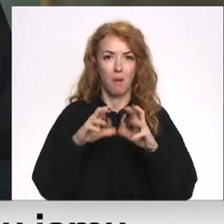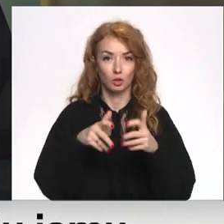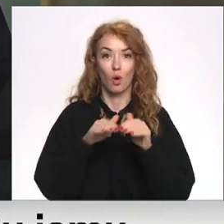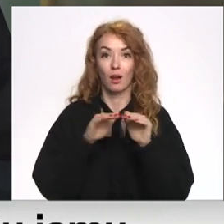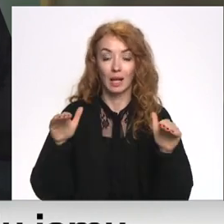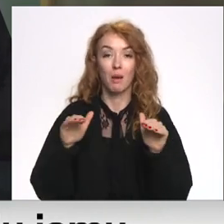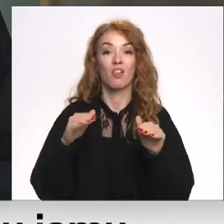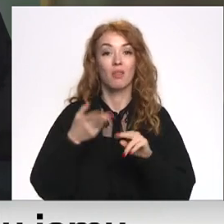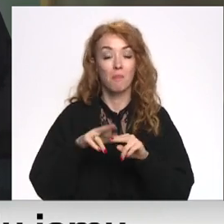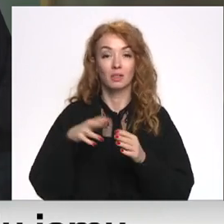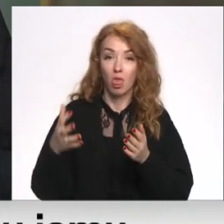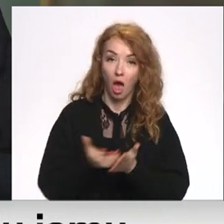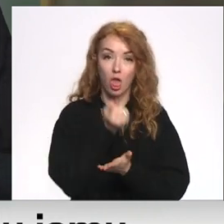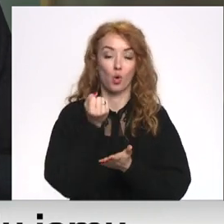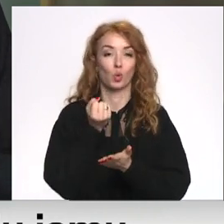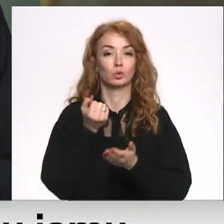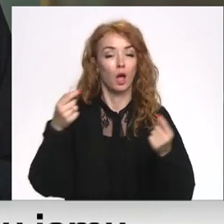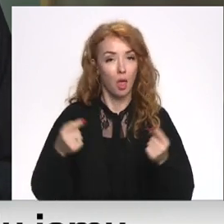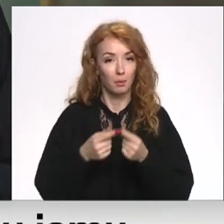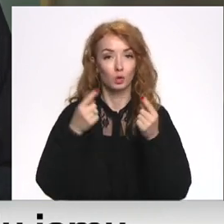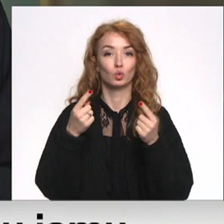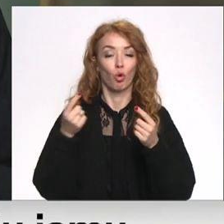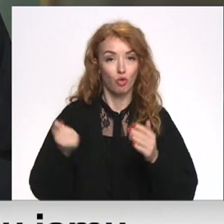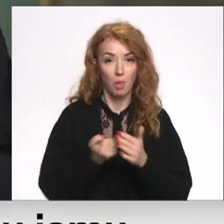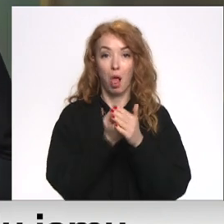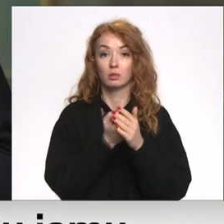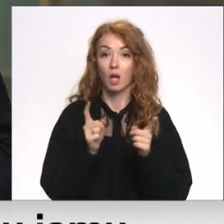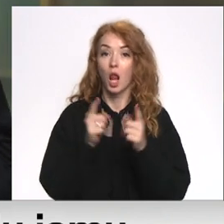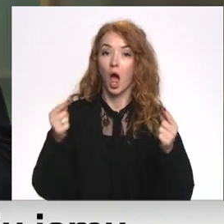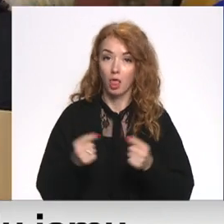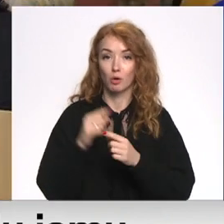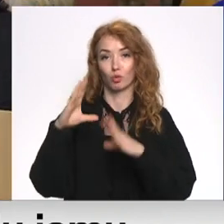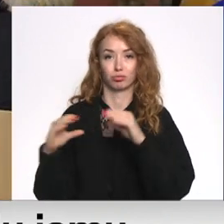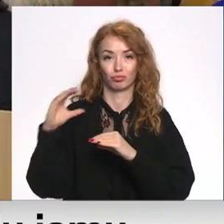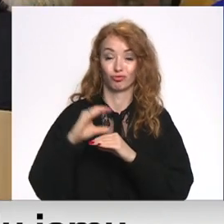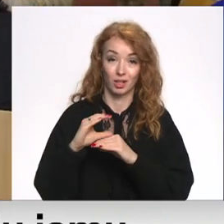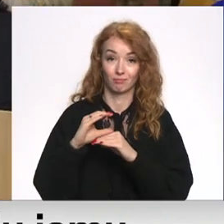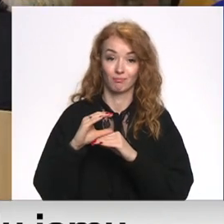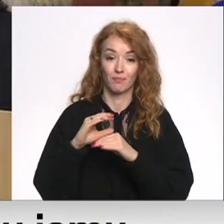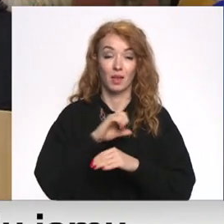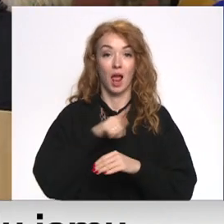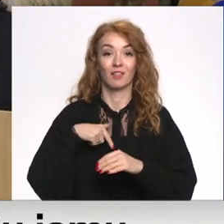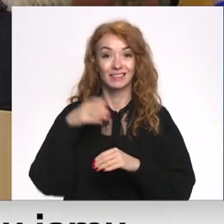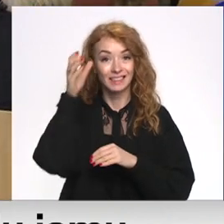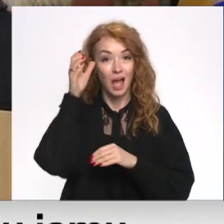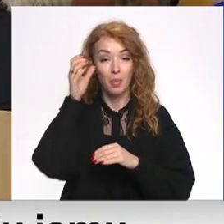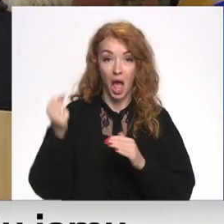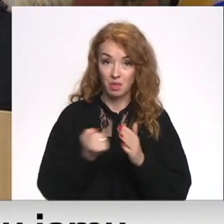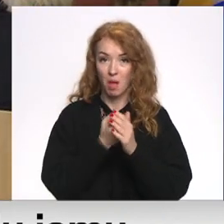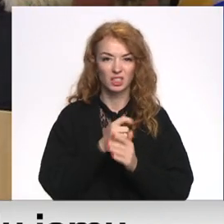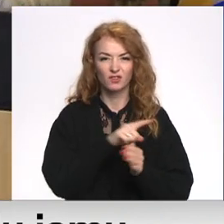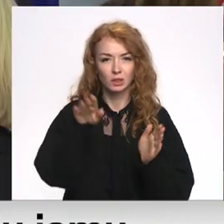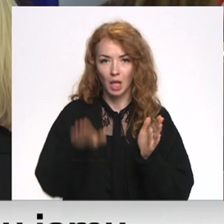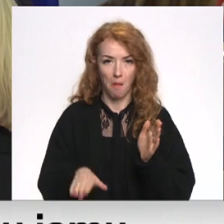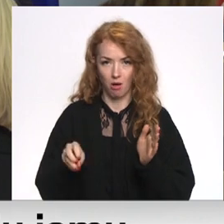iegūtu gan atbilstošu atbalstu, gan arī atbilstošu finansējumu. Latvijas zinātnē atbalsts viens no zemākajiem